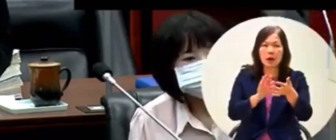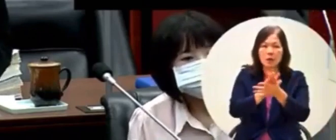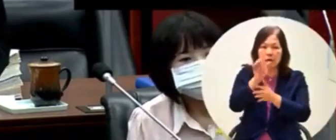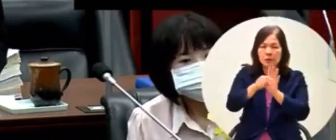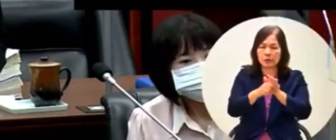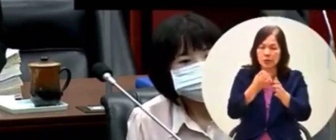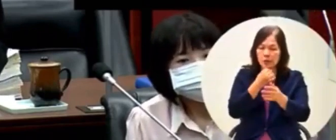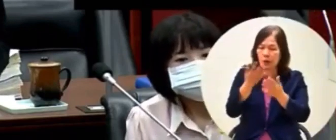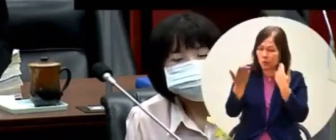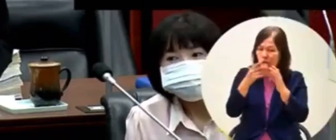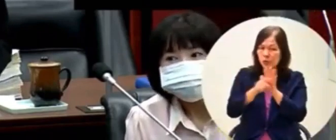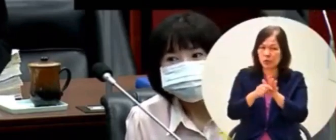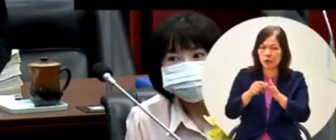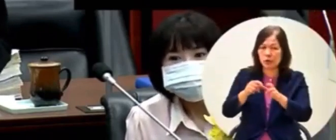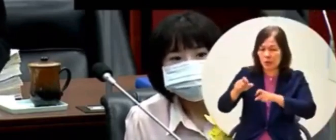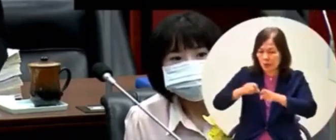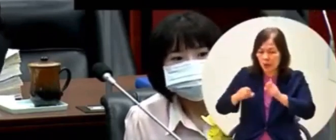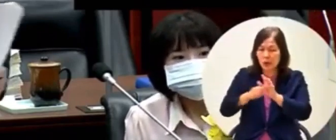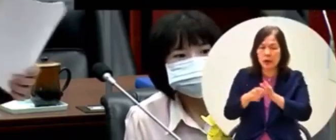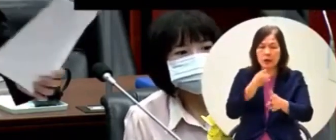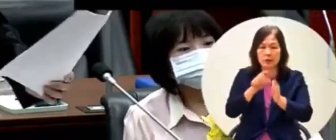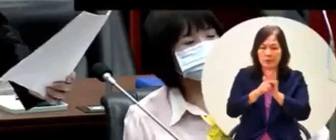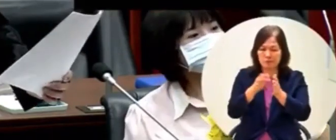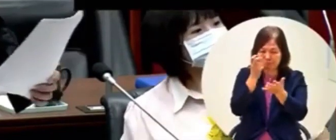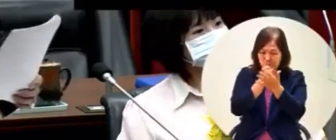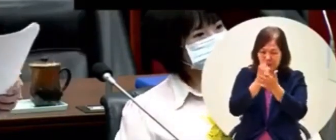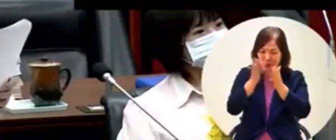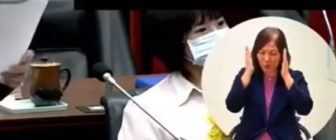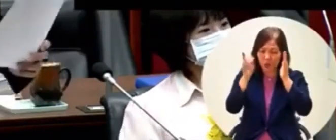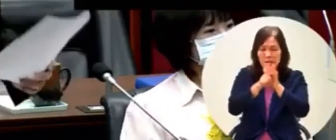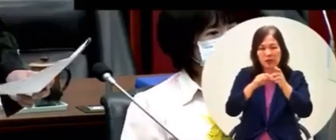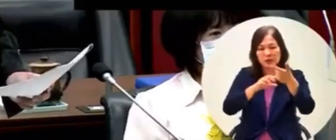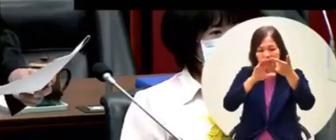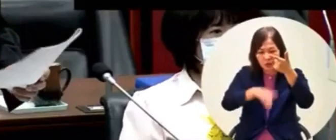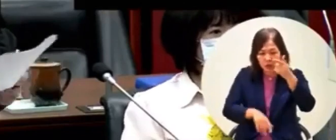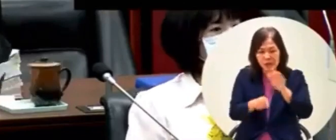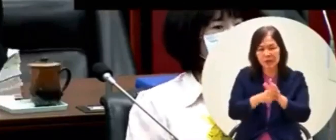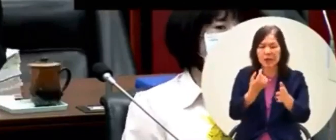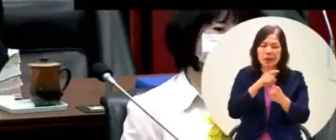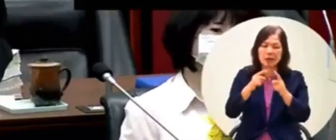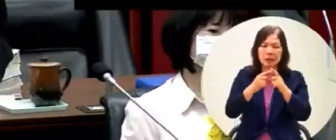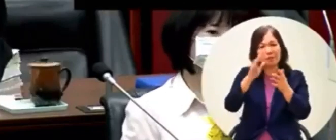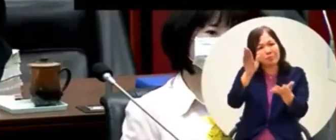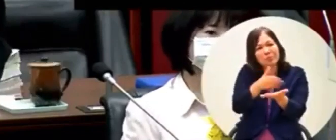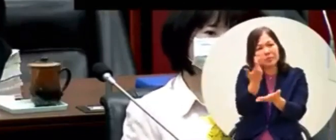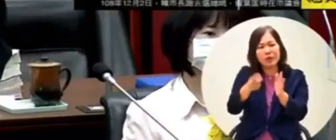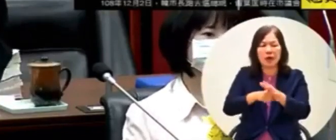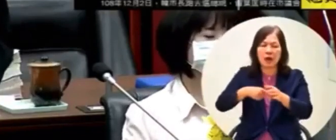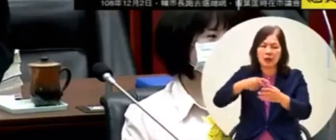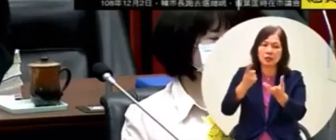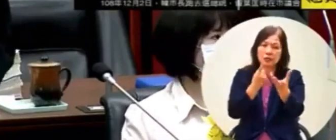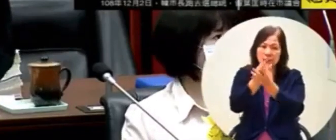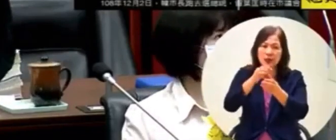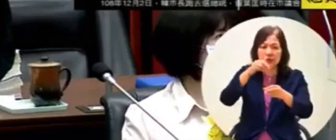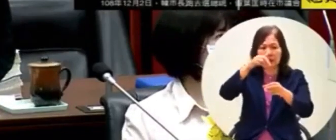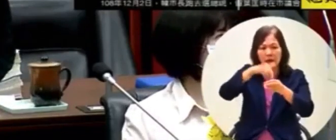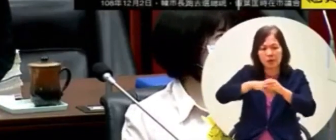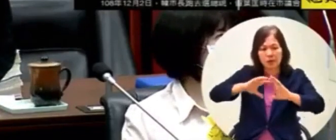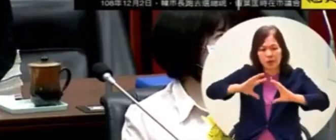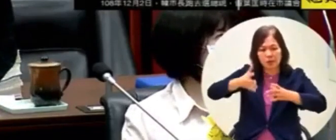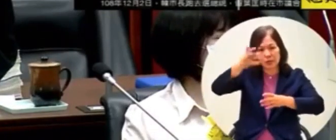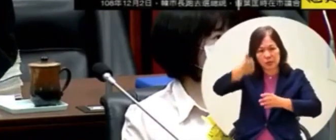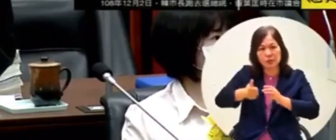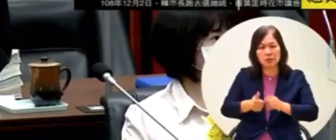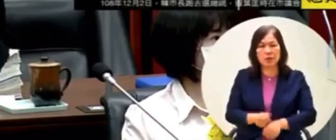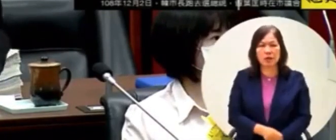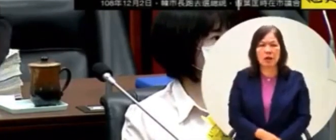體的方案省慎樂觀下半年你不在啊去選總統嘛那你知道葉空石副市長在議會怎麼回答嗎